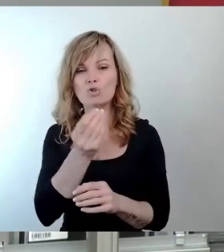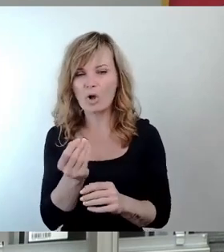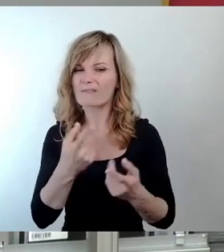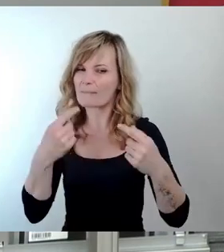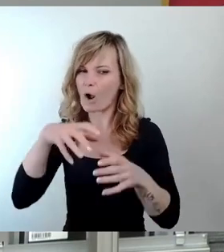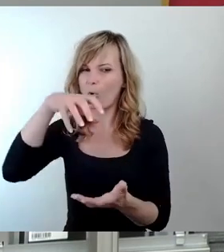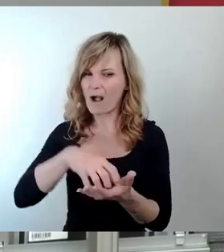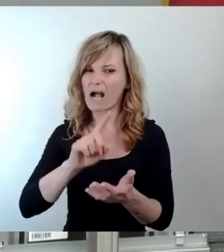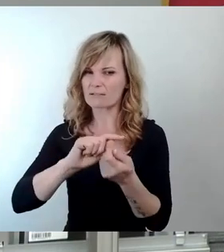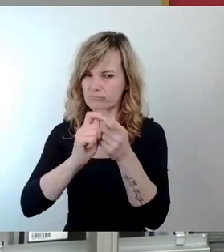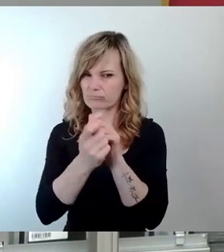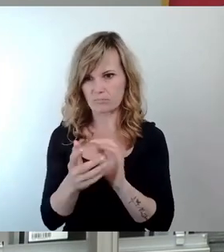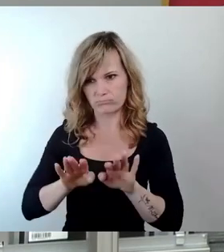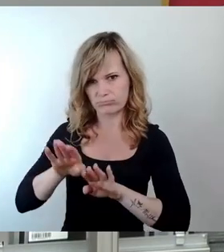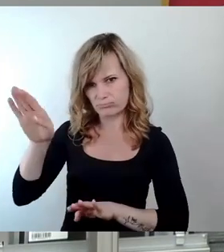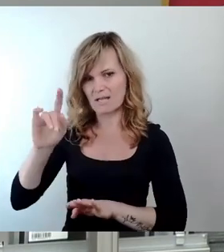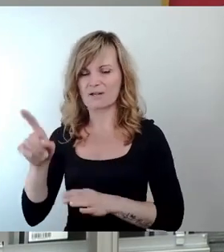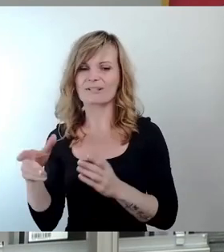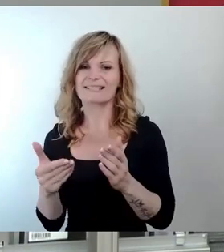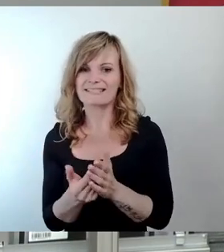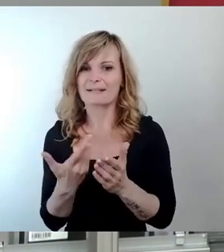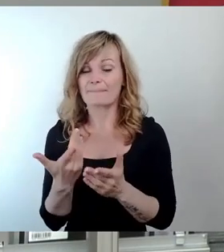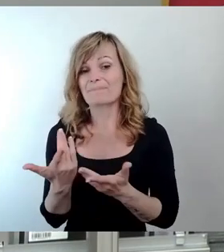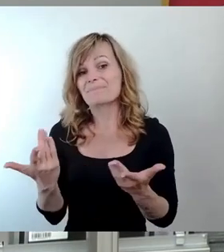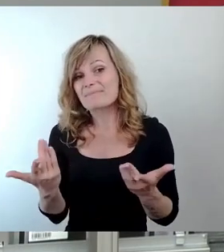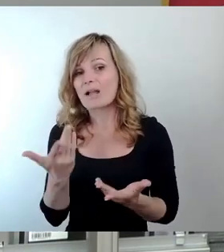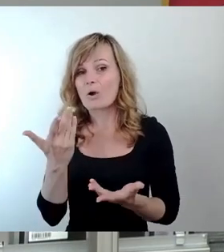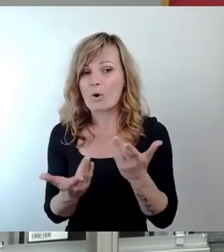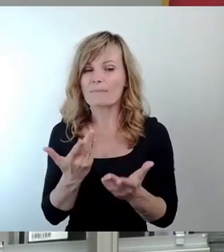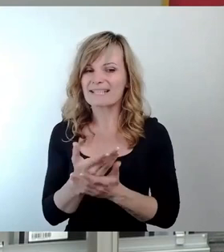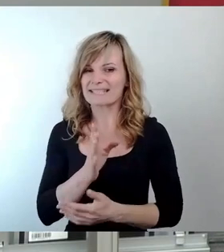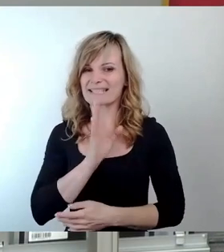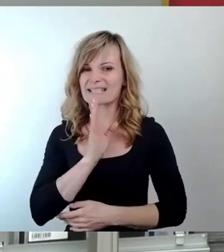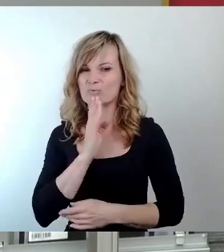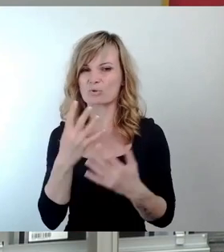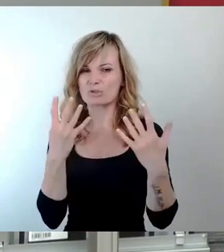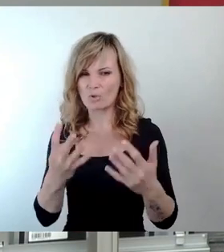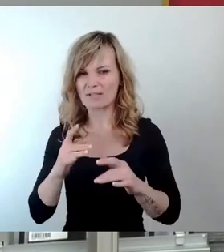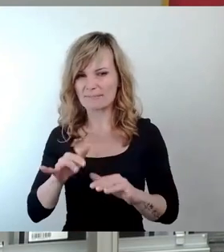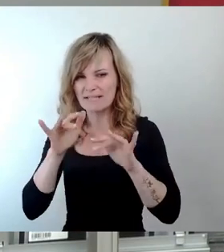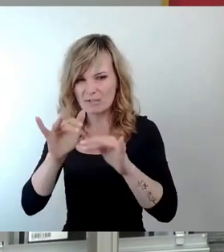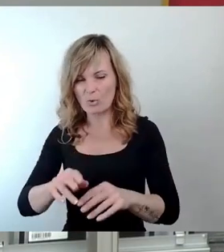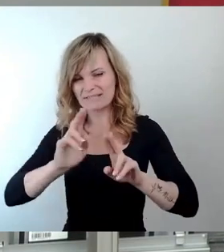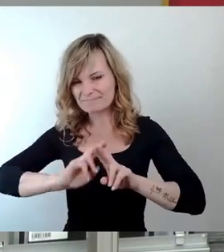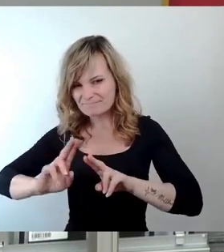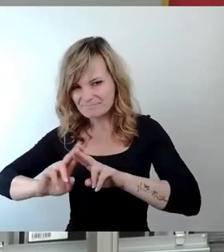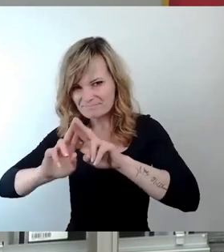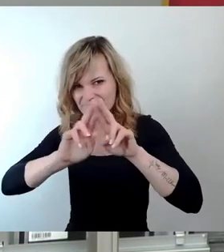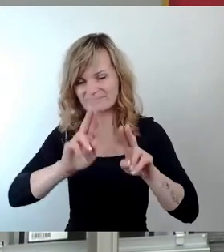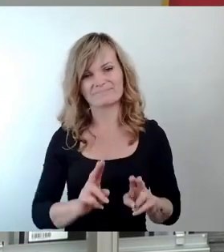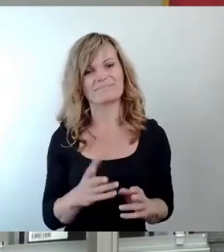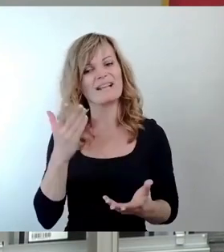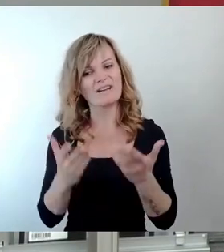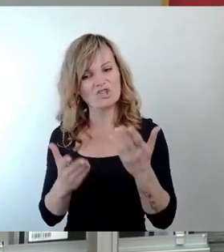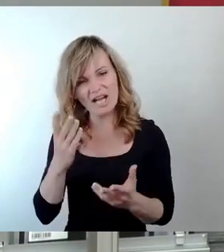dass diese 9 Millionen auch für eine Leitsanierung nicht mehr ansatzweise ausreichen werden und vermutlich ein wesentlich höherer Betrag fällig